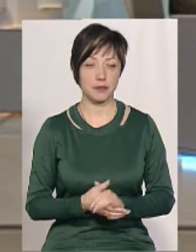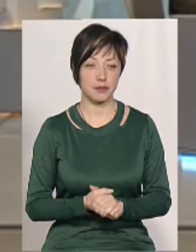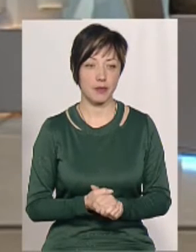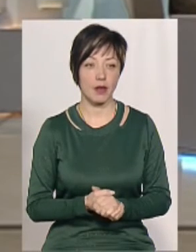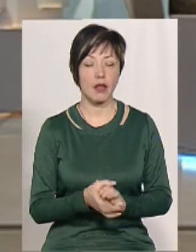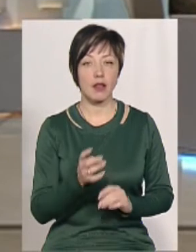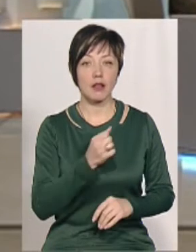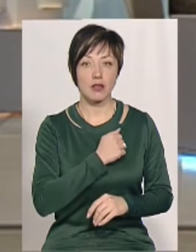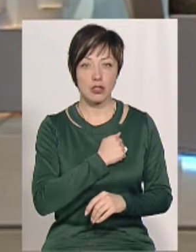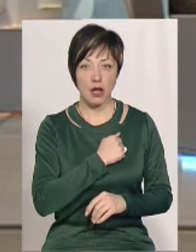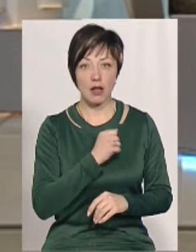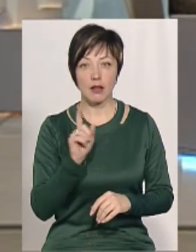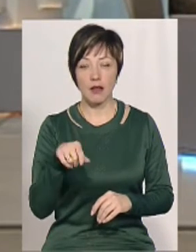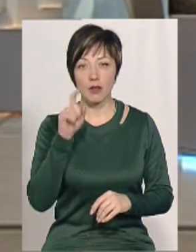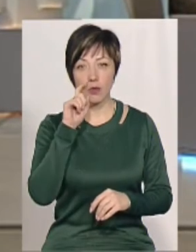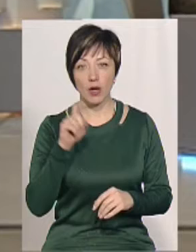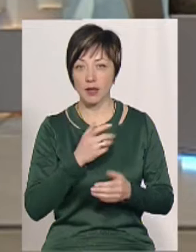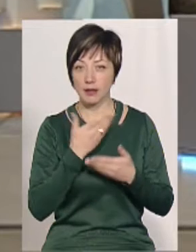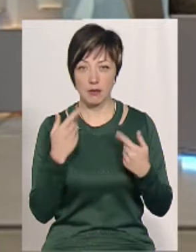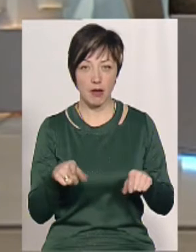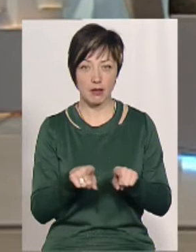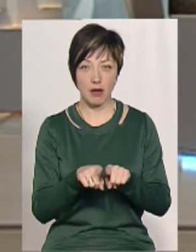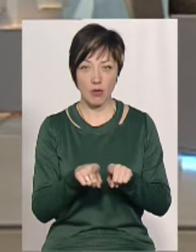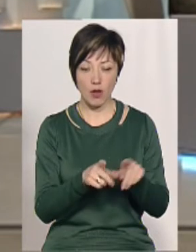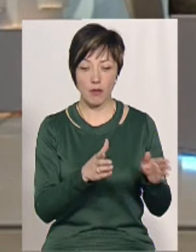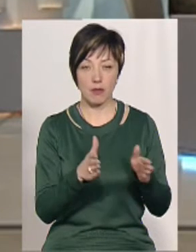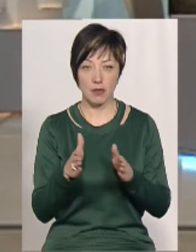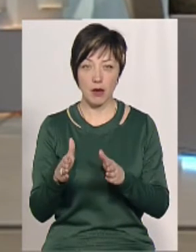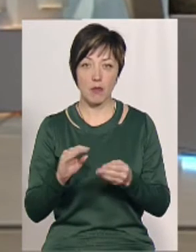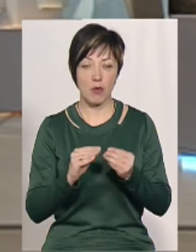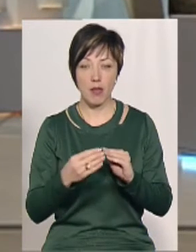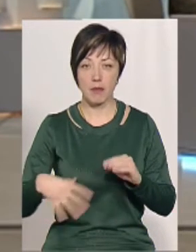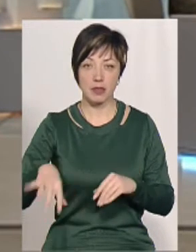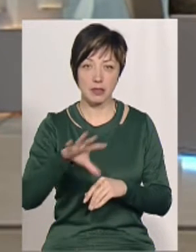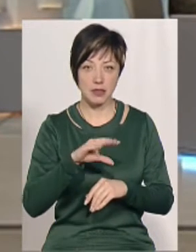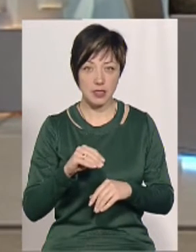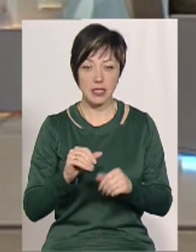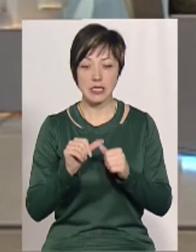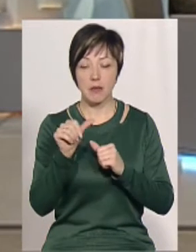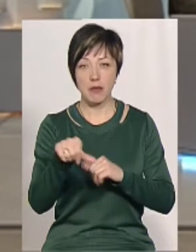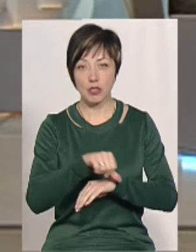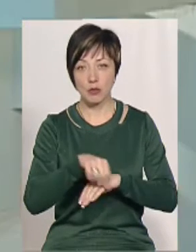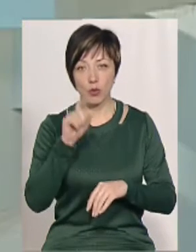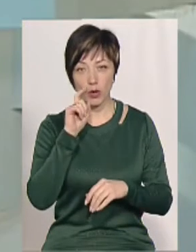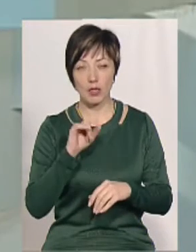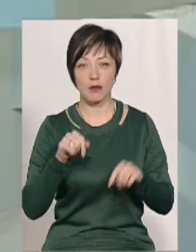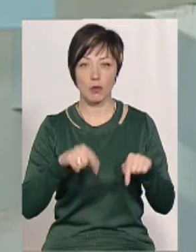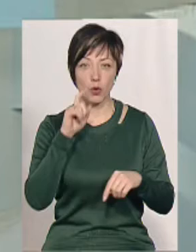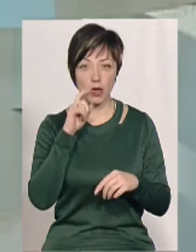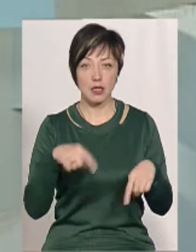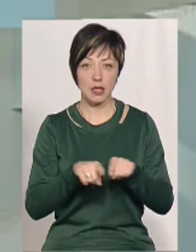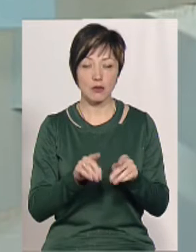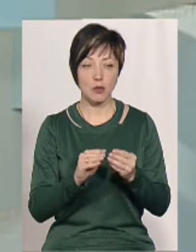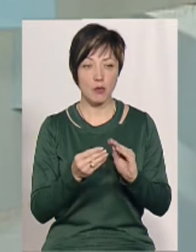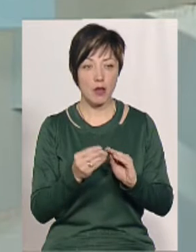На жаль, навіть в Україні нема. Дуже є проблема, це скрізь є проблема, і за межами України, і в Україні